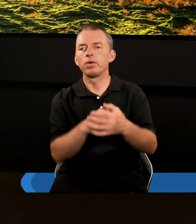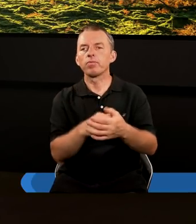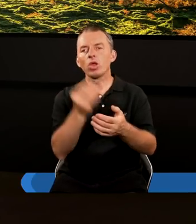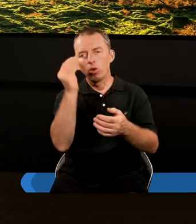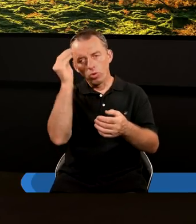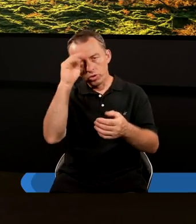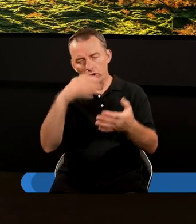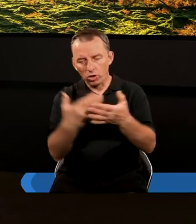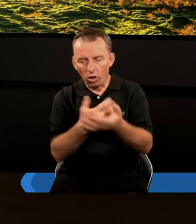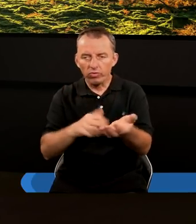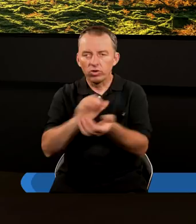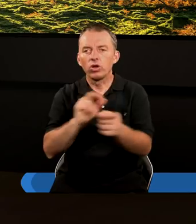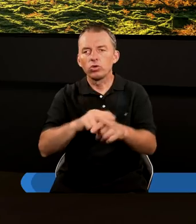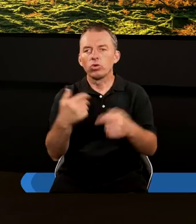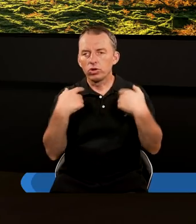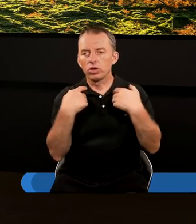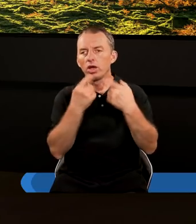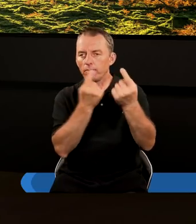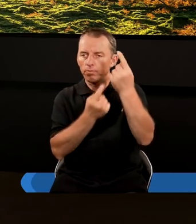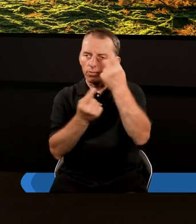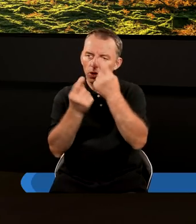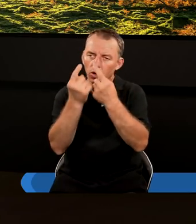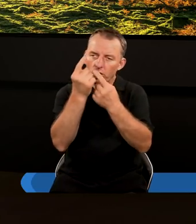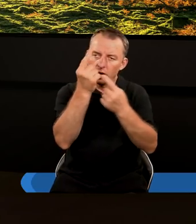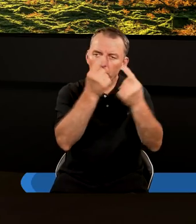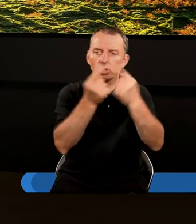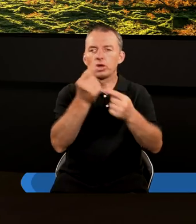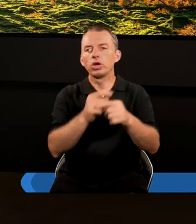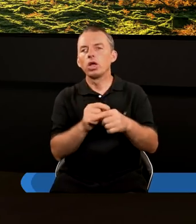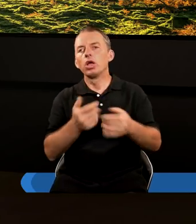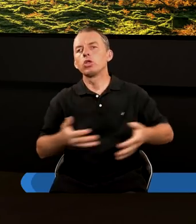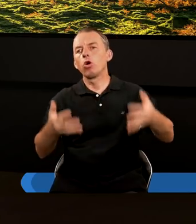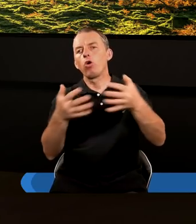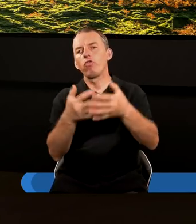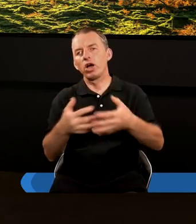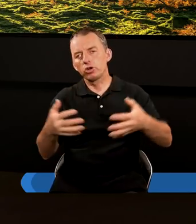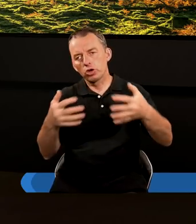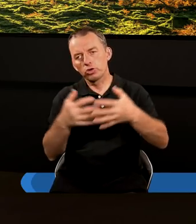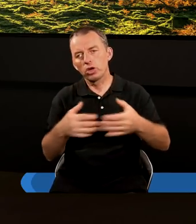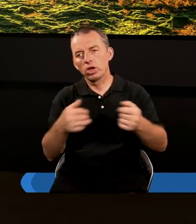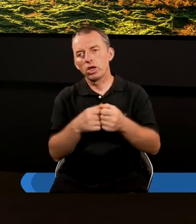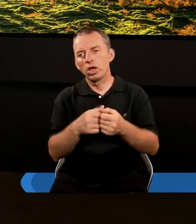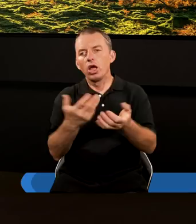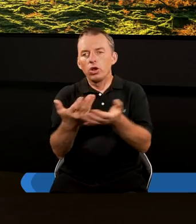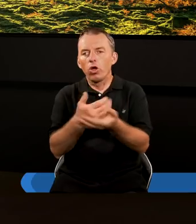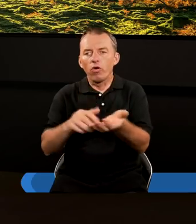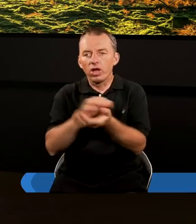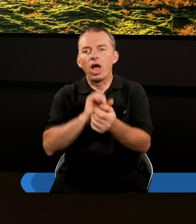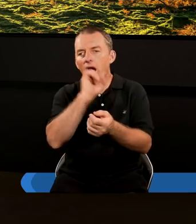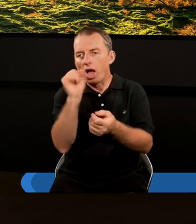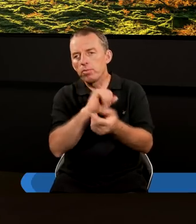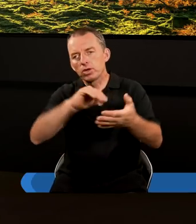Uczymy się o tym nowym świecie, które nadchodzi. I taka myśl ciągle mi towarzyszy. Czy nowy świat będzie